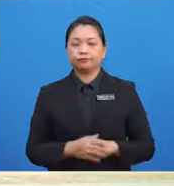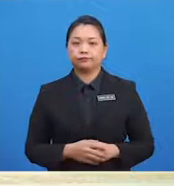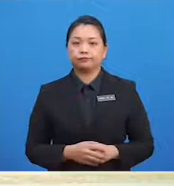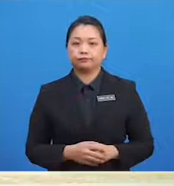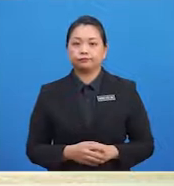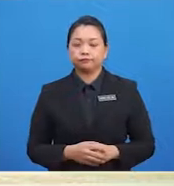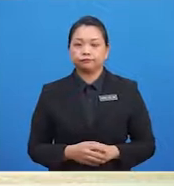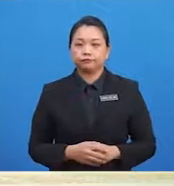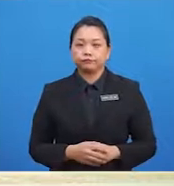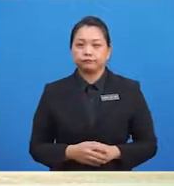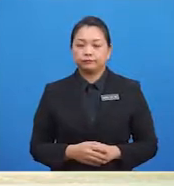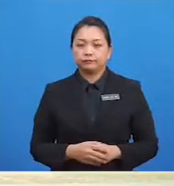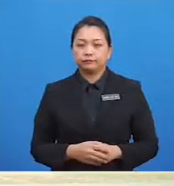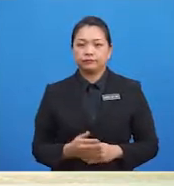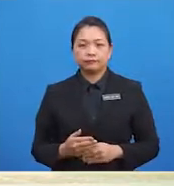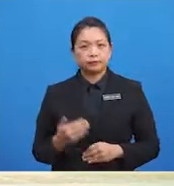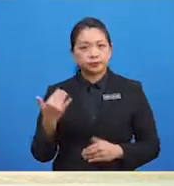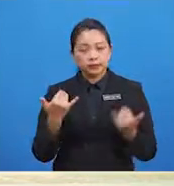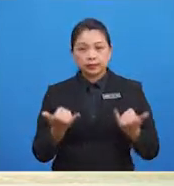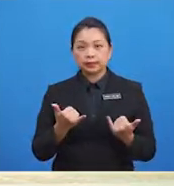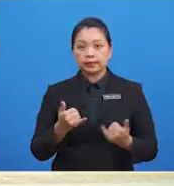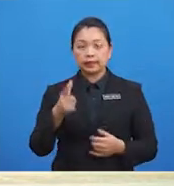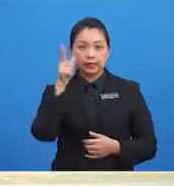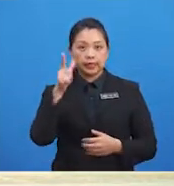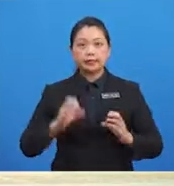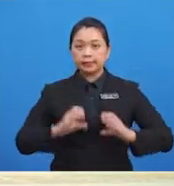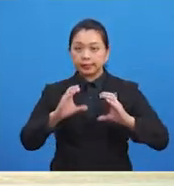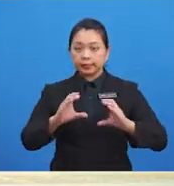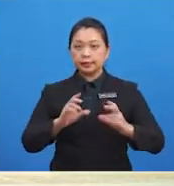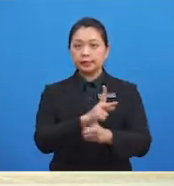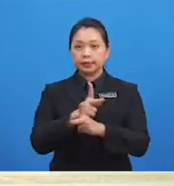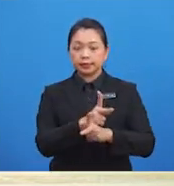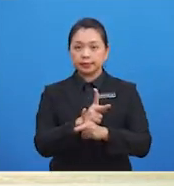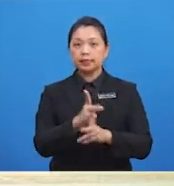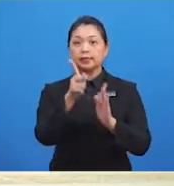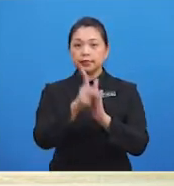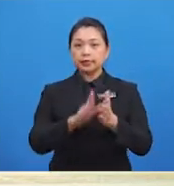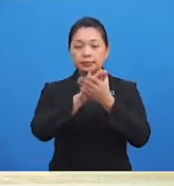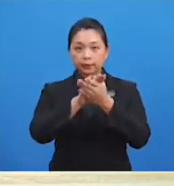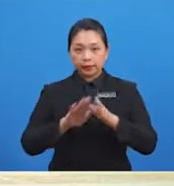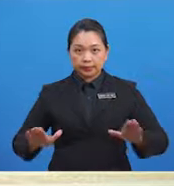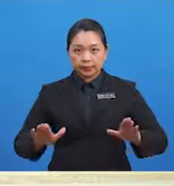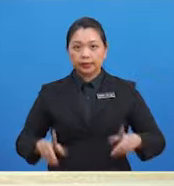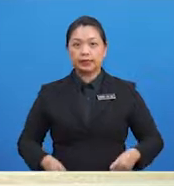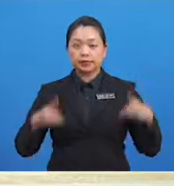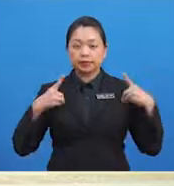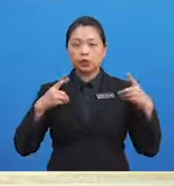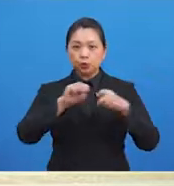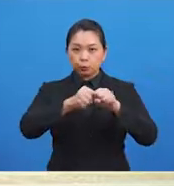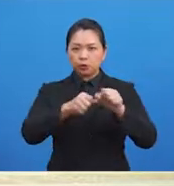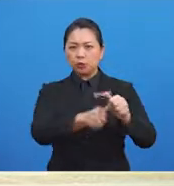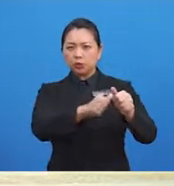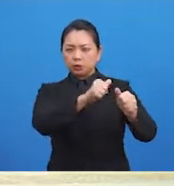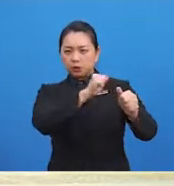mengelakkan diri dari tercedara Lihat gambar ini Apakah budak itu